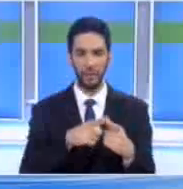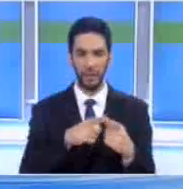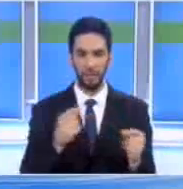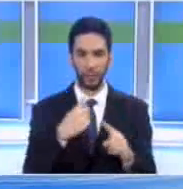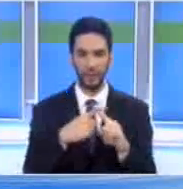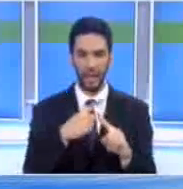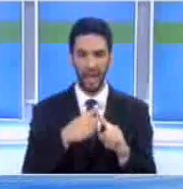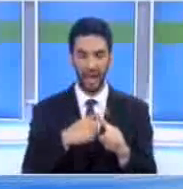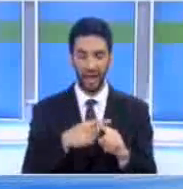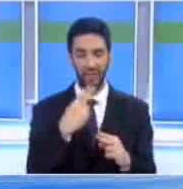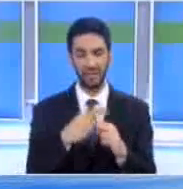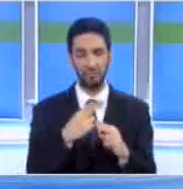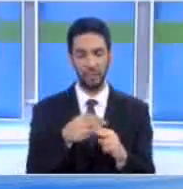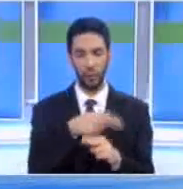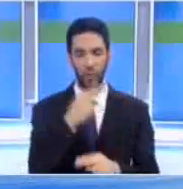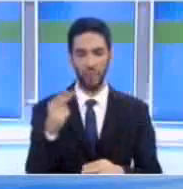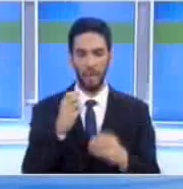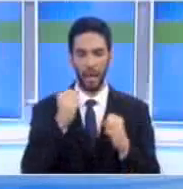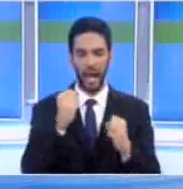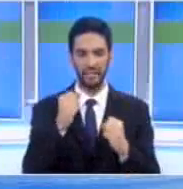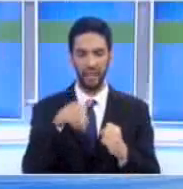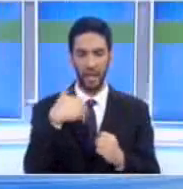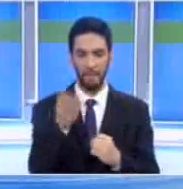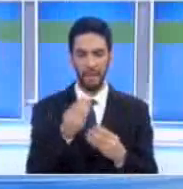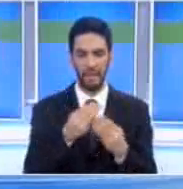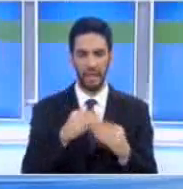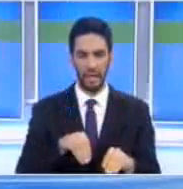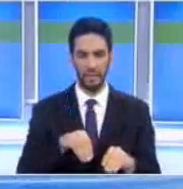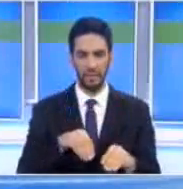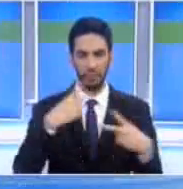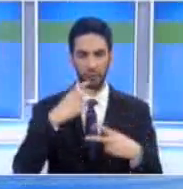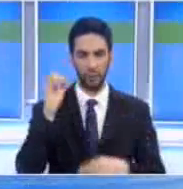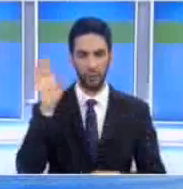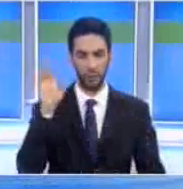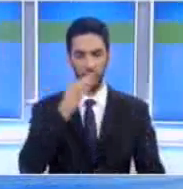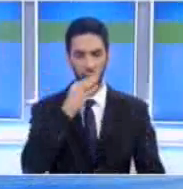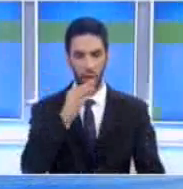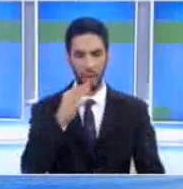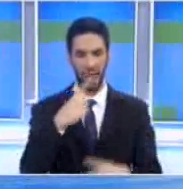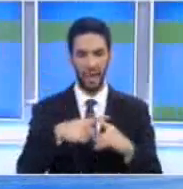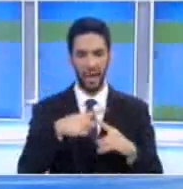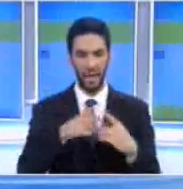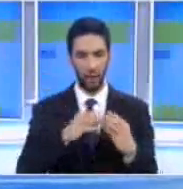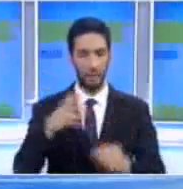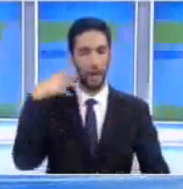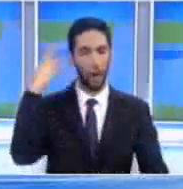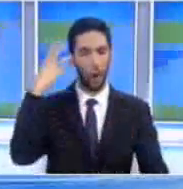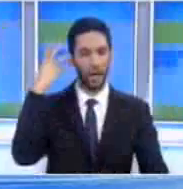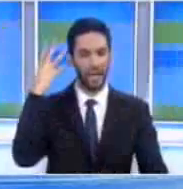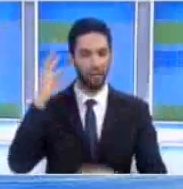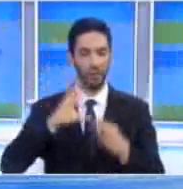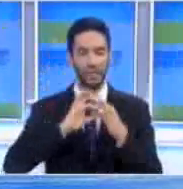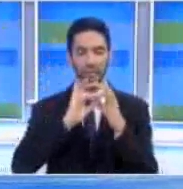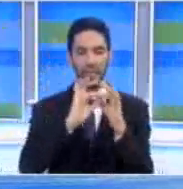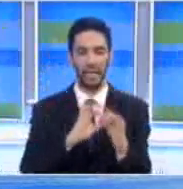μάλιστα από πλευράς του ο Τούρκος Υπουργός Εξωτερικών να κάνει λόγο για ένα όνειρο της Ένωσης το οποίο έχουν οι Ελληνοκύπροι και δεν εγκατέλειψαν.